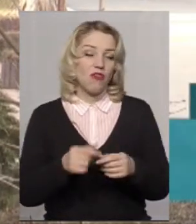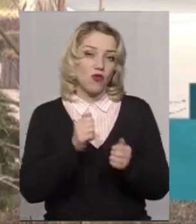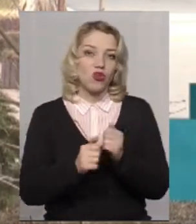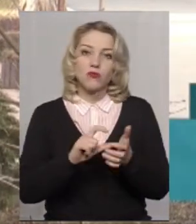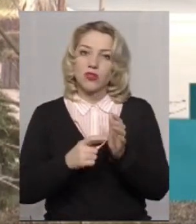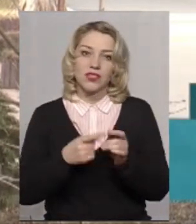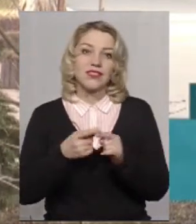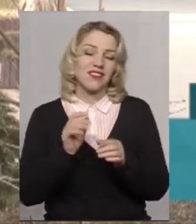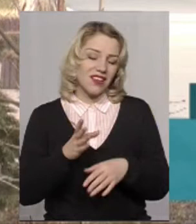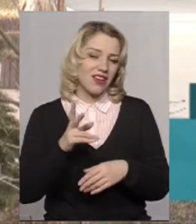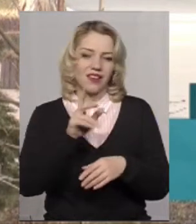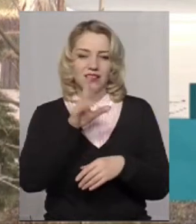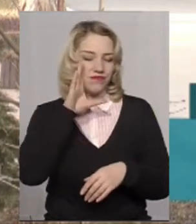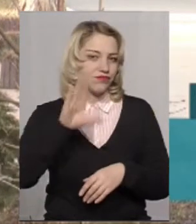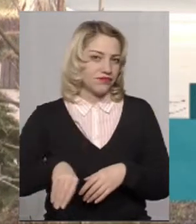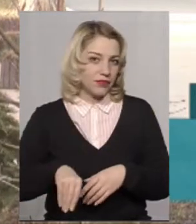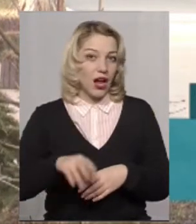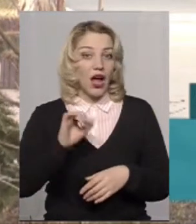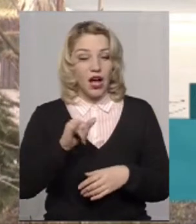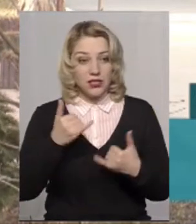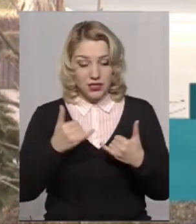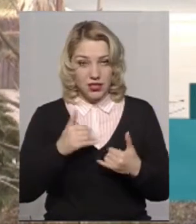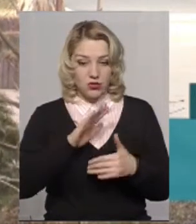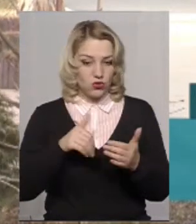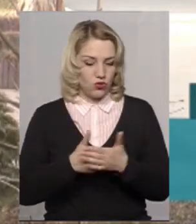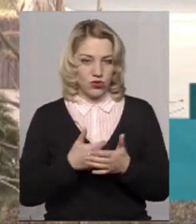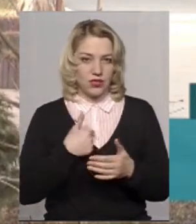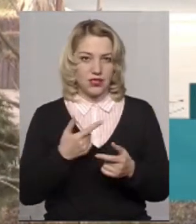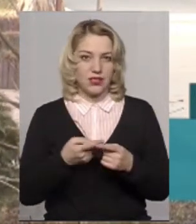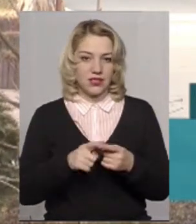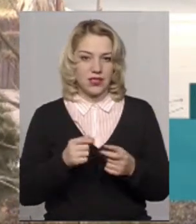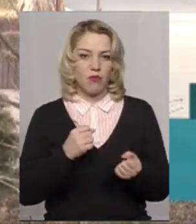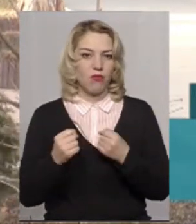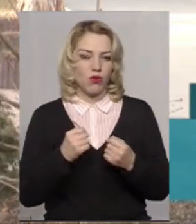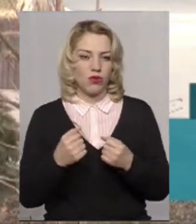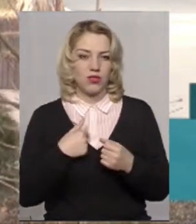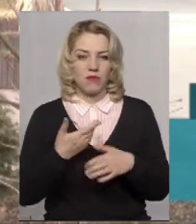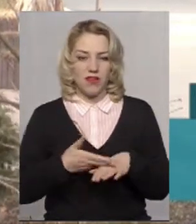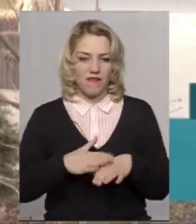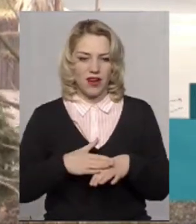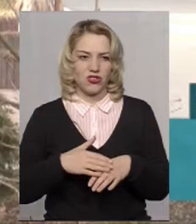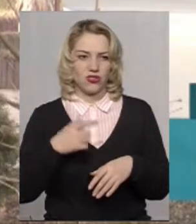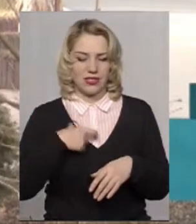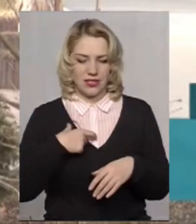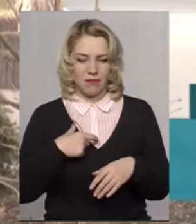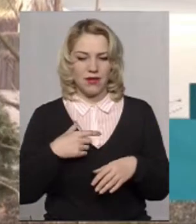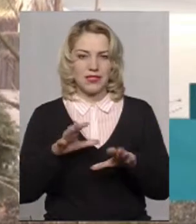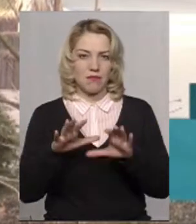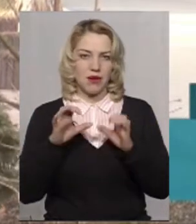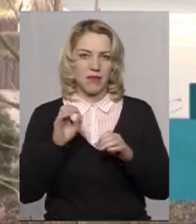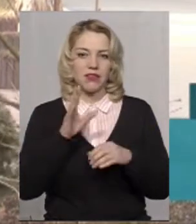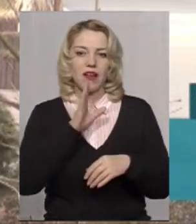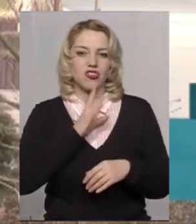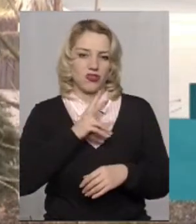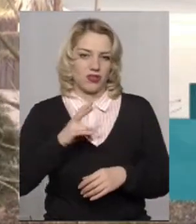і особливо ніхто на це не звертав уваги. Я зараз досі з цим борюсь, мені важко після цього сприймати себе жіночною, мені важко